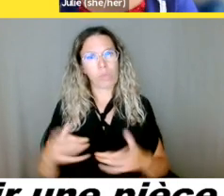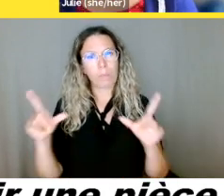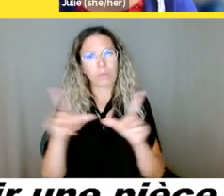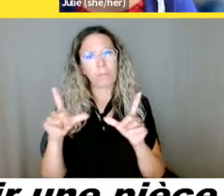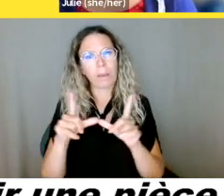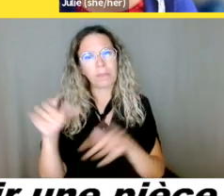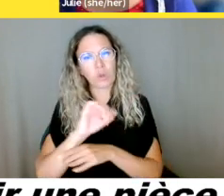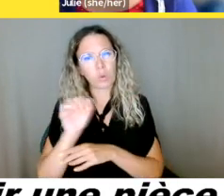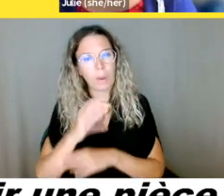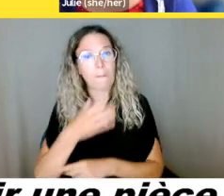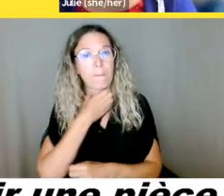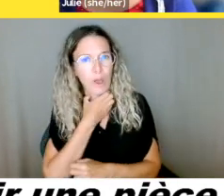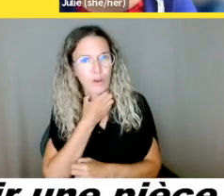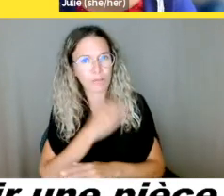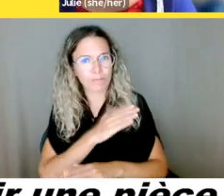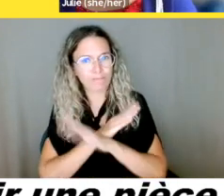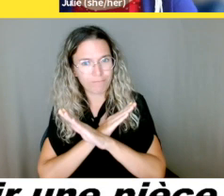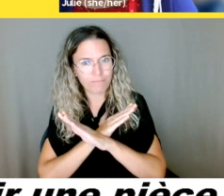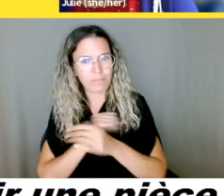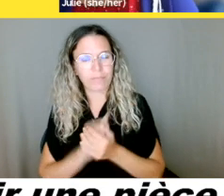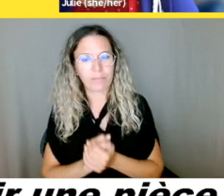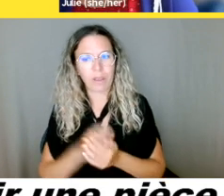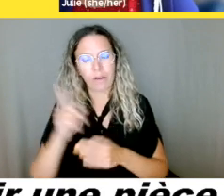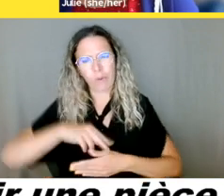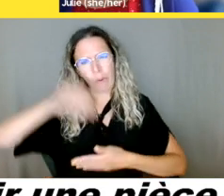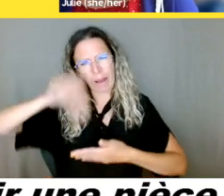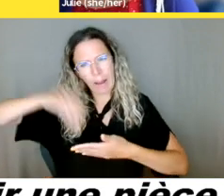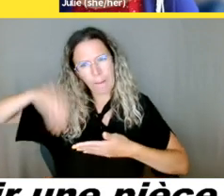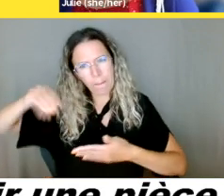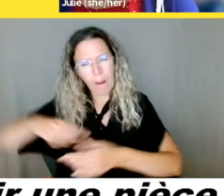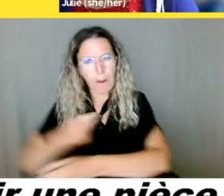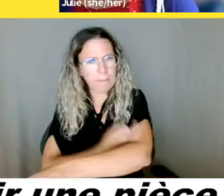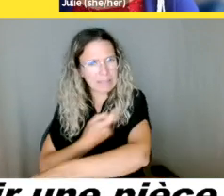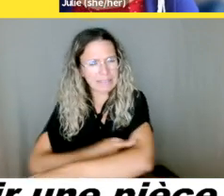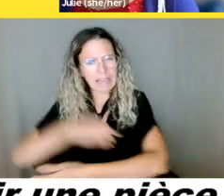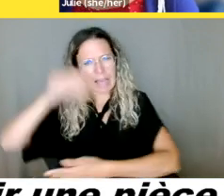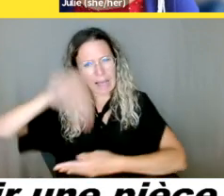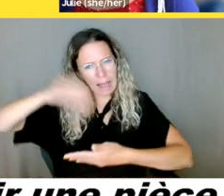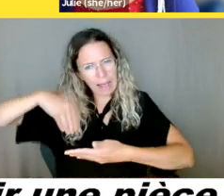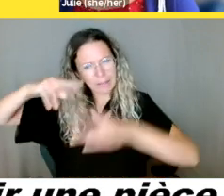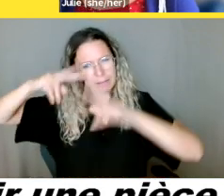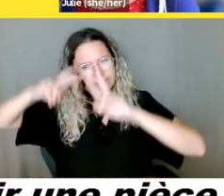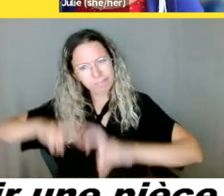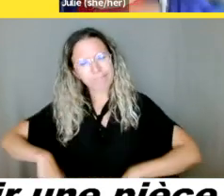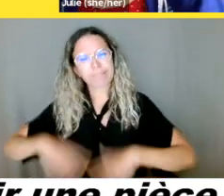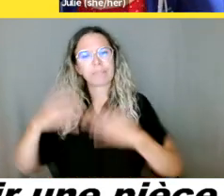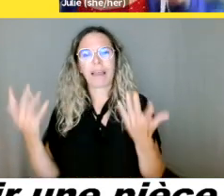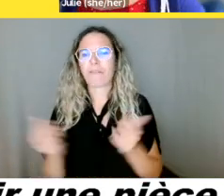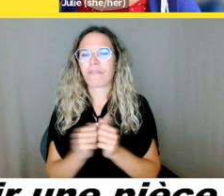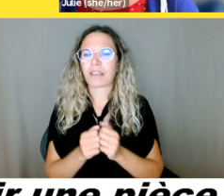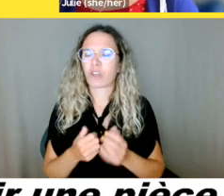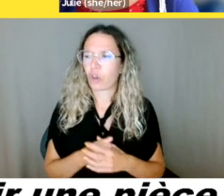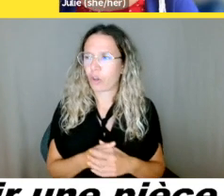évaluation d'un ergothérapeute et tout ça, puis il y avait